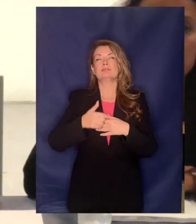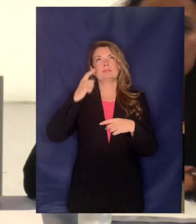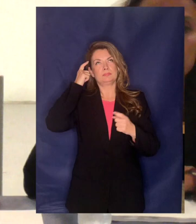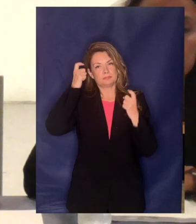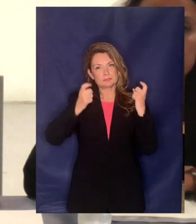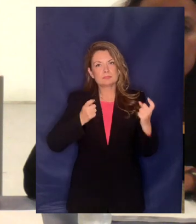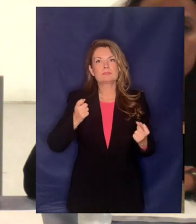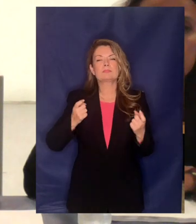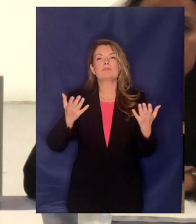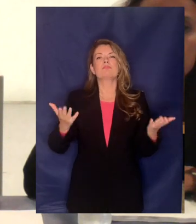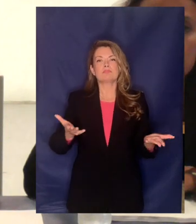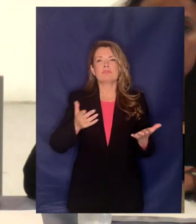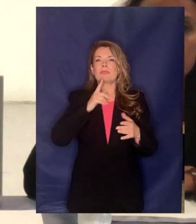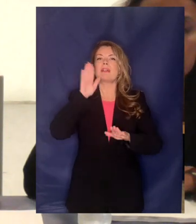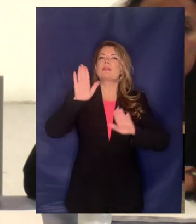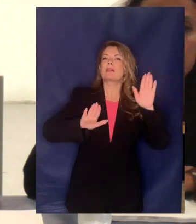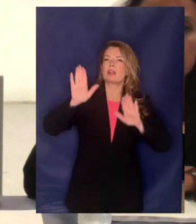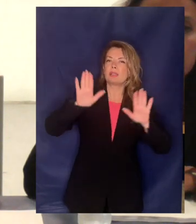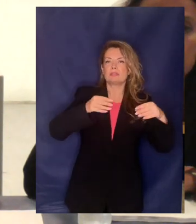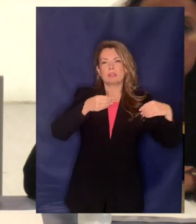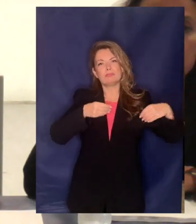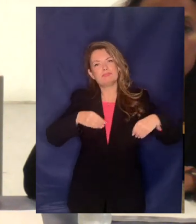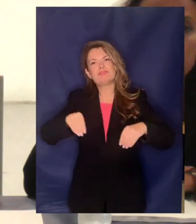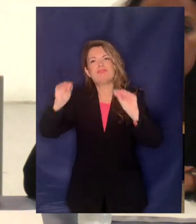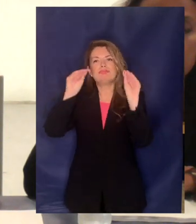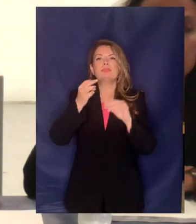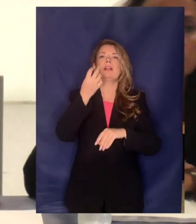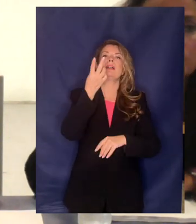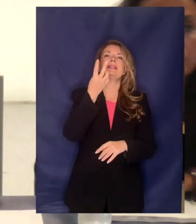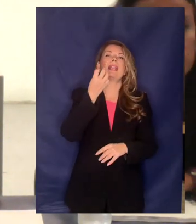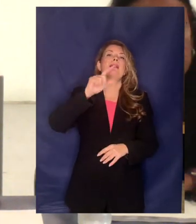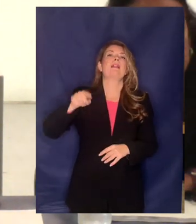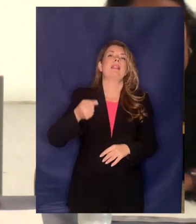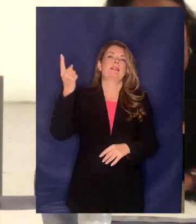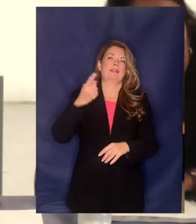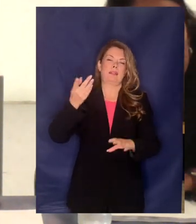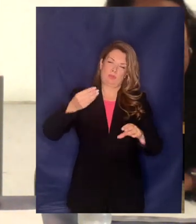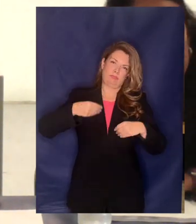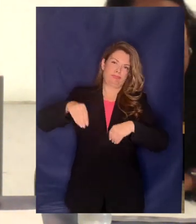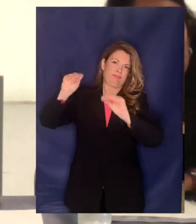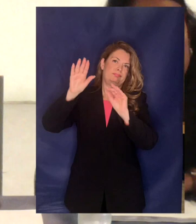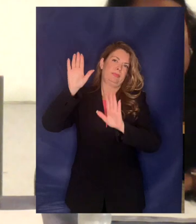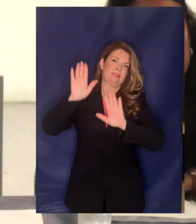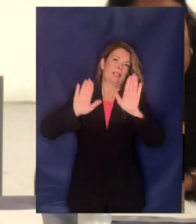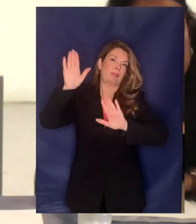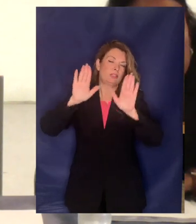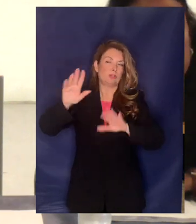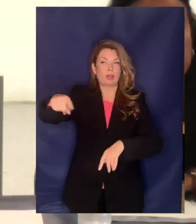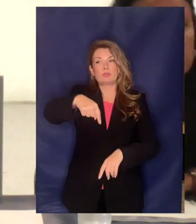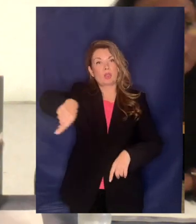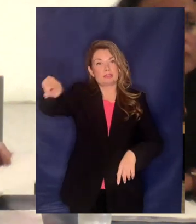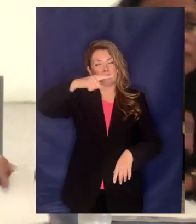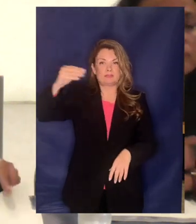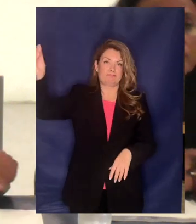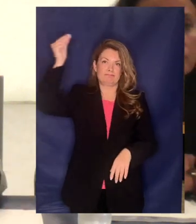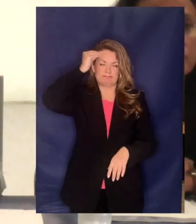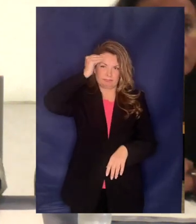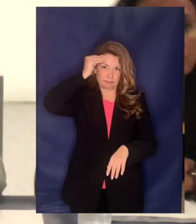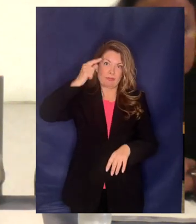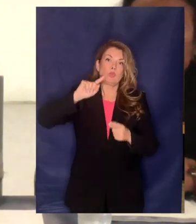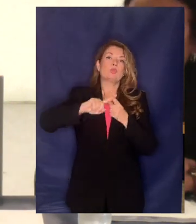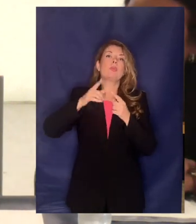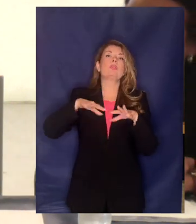διανεμηθεί στο μέσο του χρηματιστηρίου σε ιδιώτες το 39% αυτό κρατήστε το είναι το πρώτο σημείο